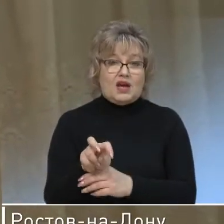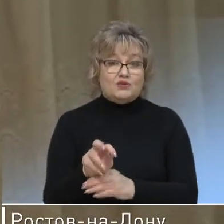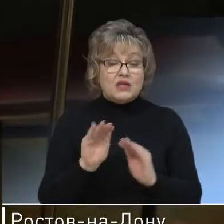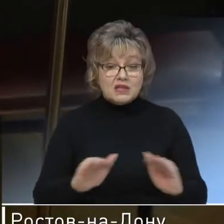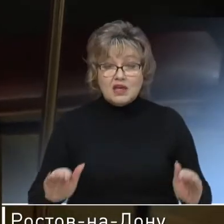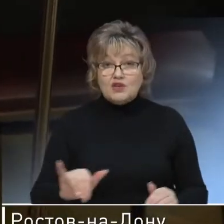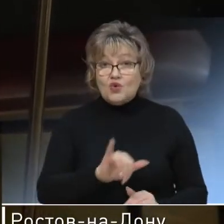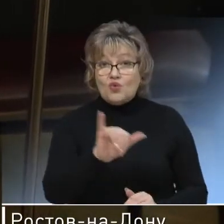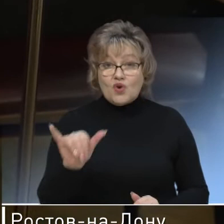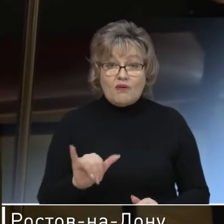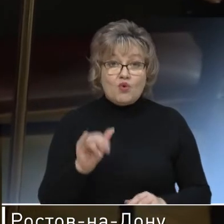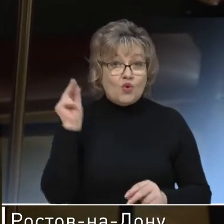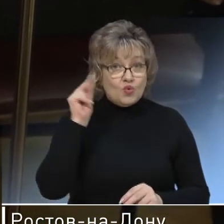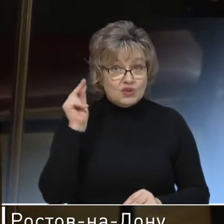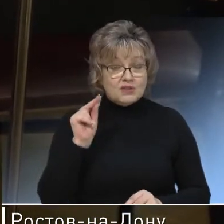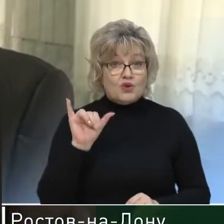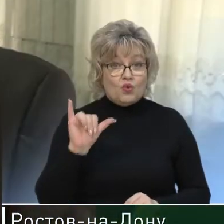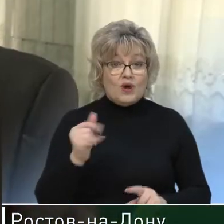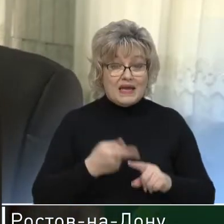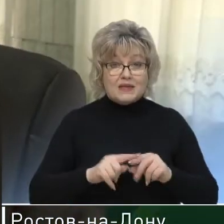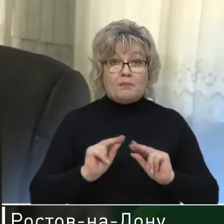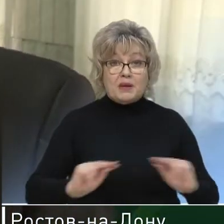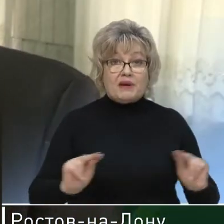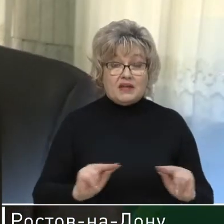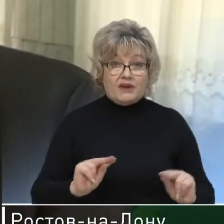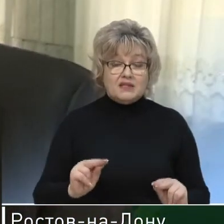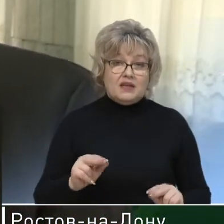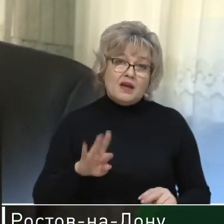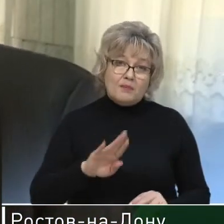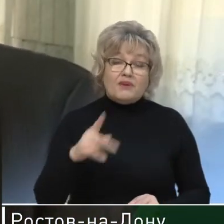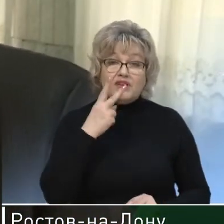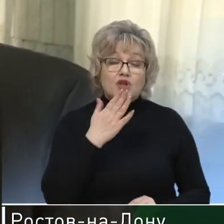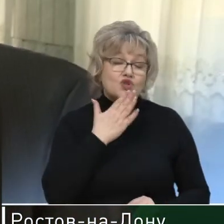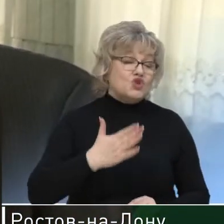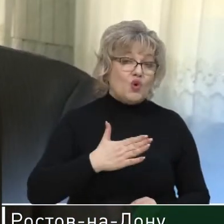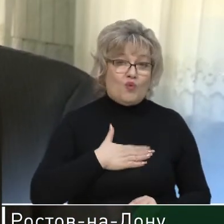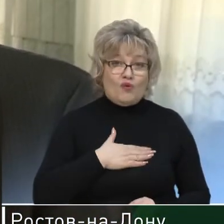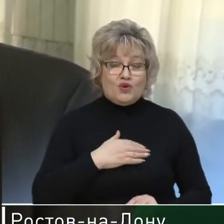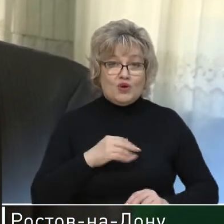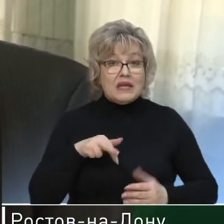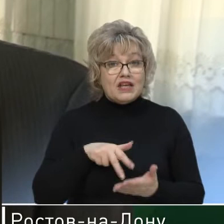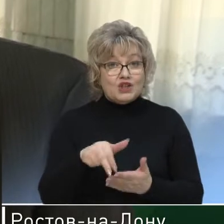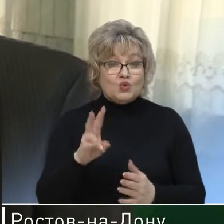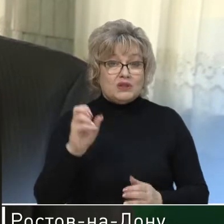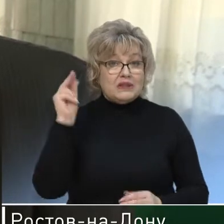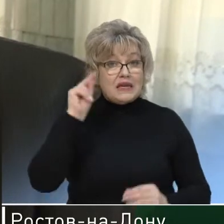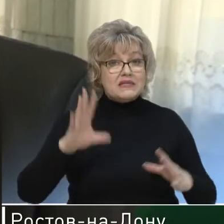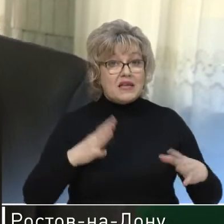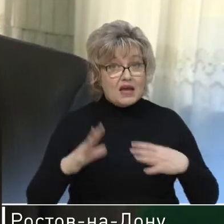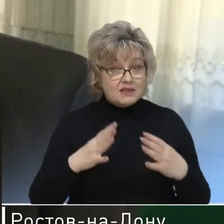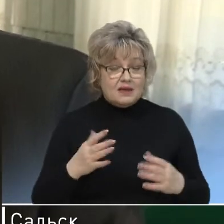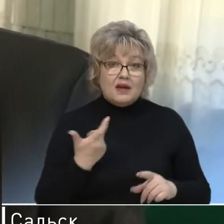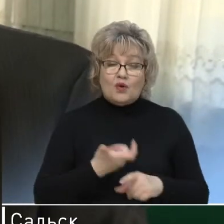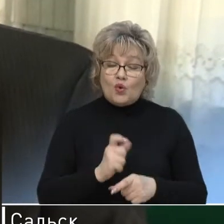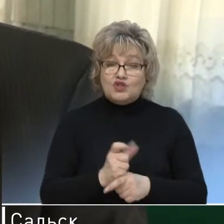те, которые учатся у этих преподавателей, мы бы видели, с любовью идут на занятия. И вот действительно